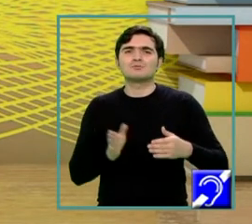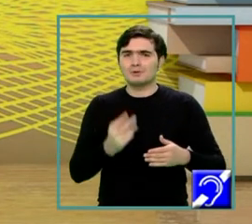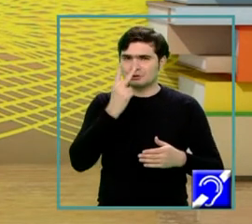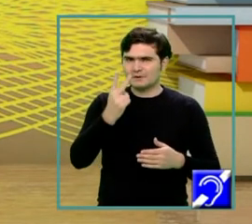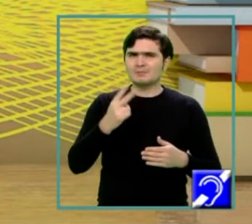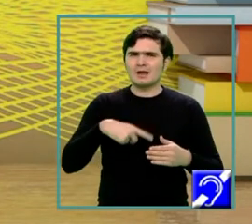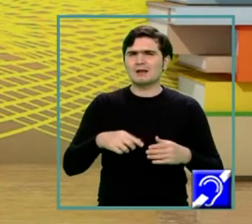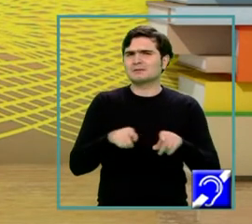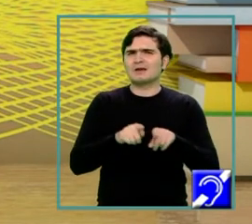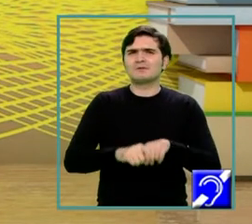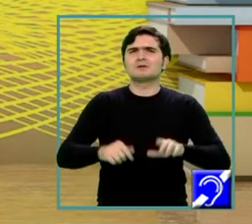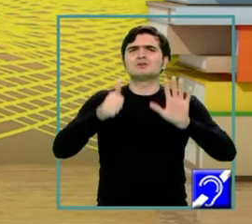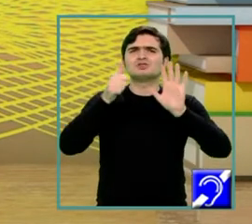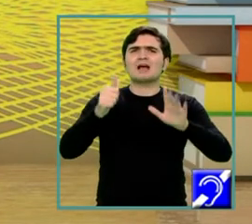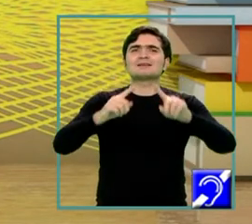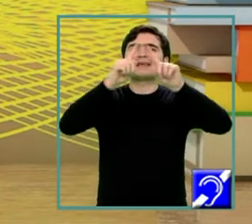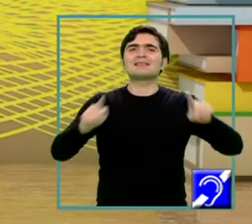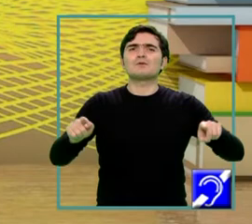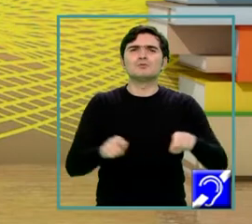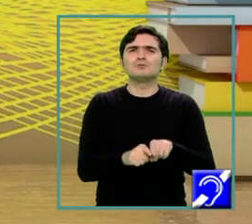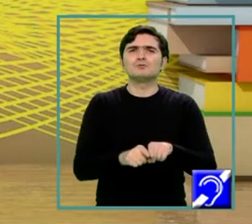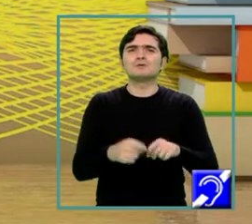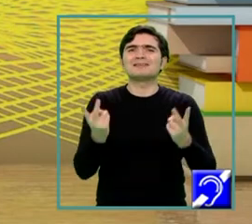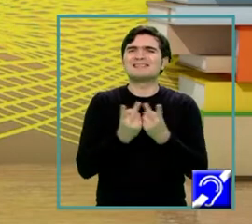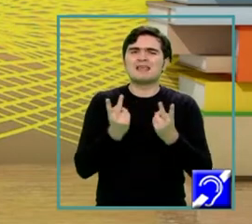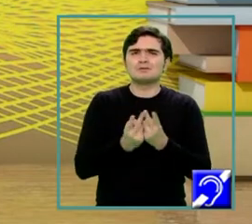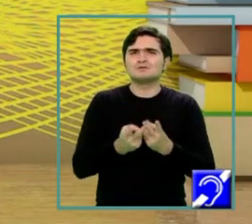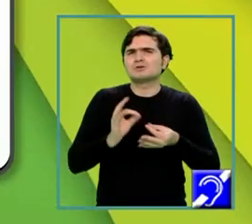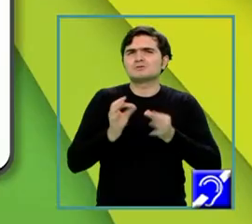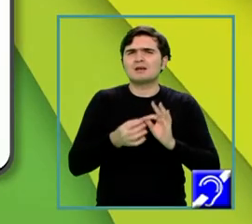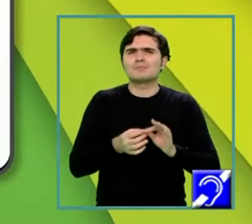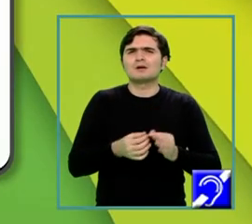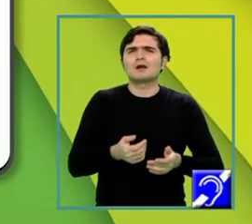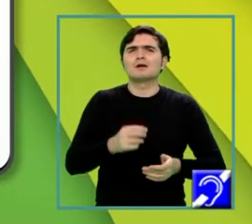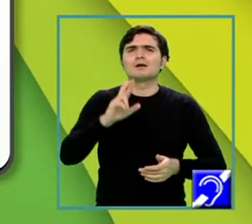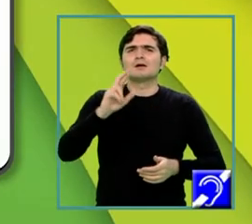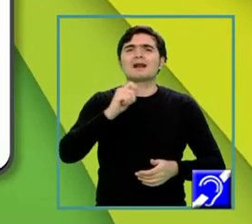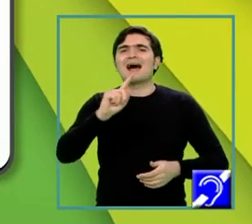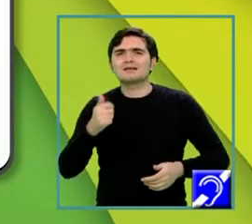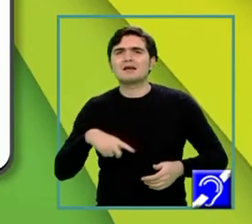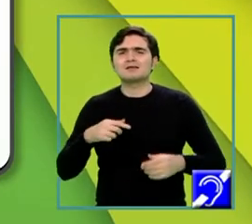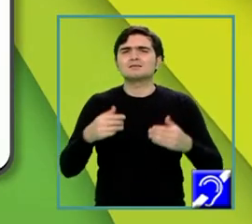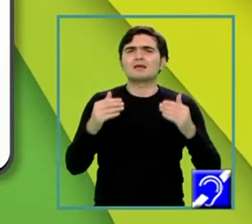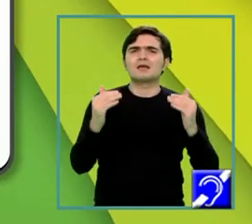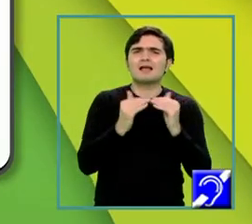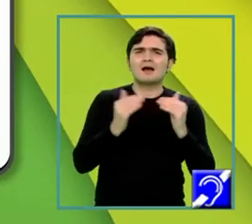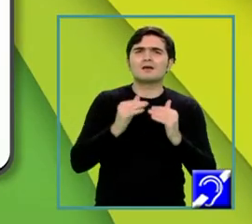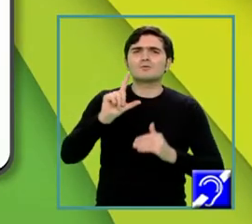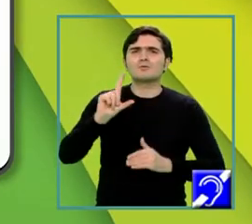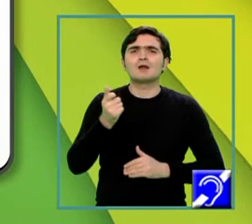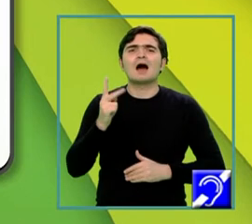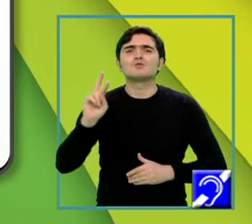triunghiuri echilaterale. Deci, raza practic este egală cu latura, iar raza cercului înscris în